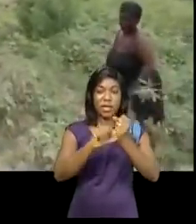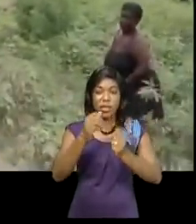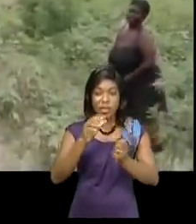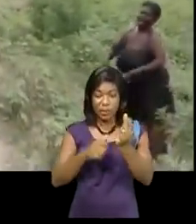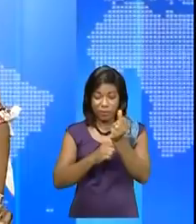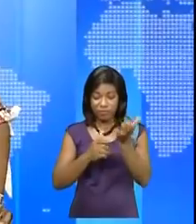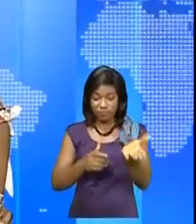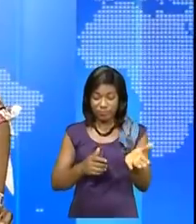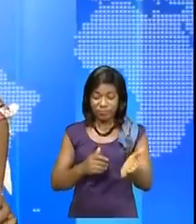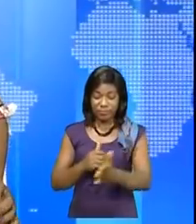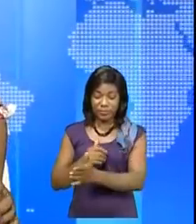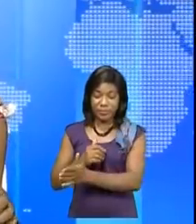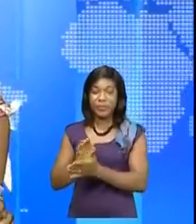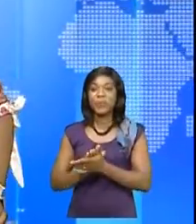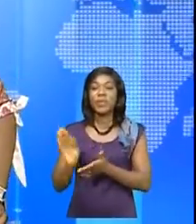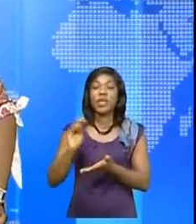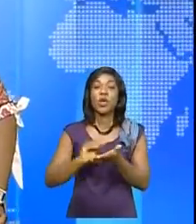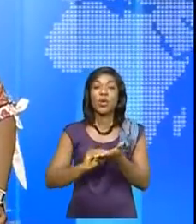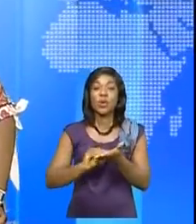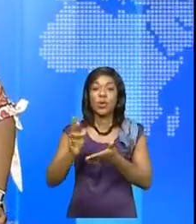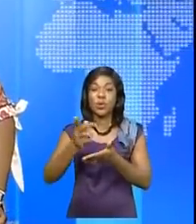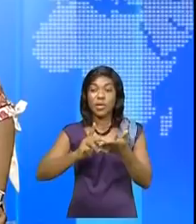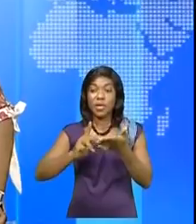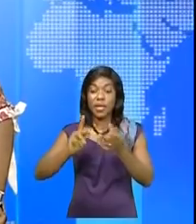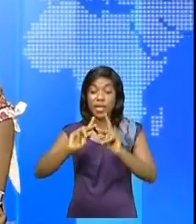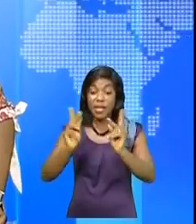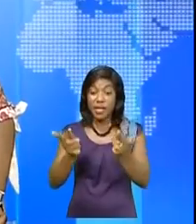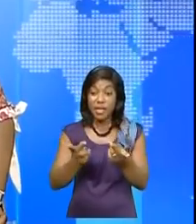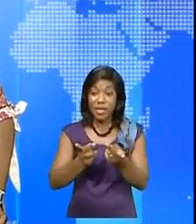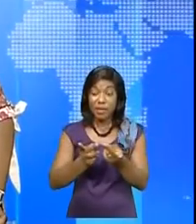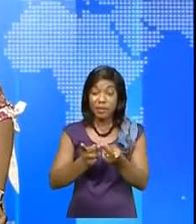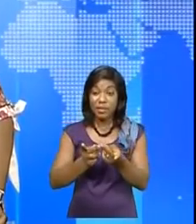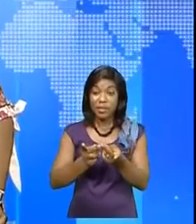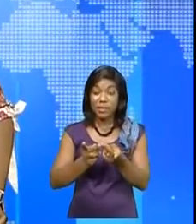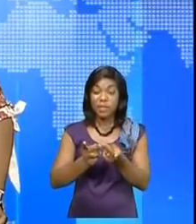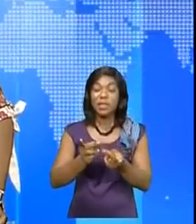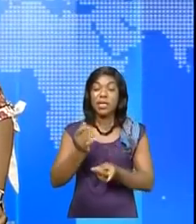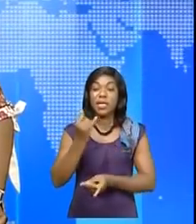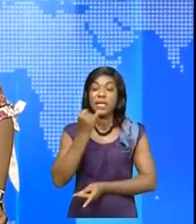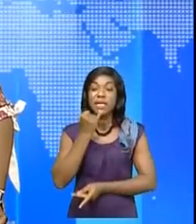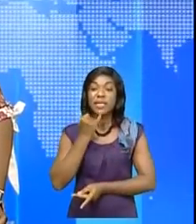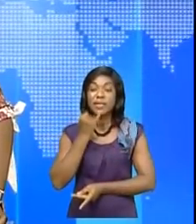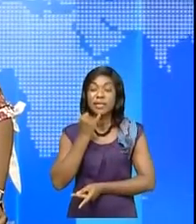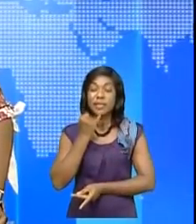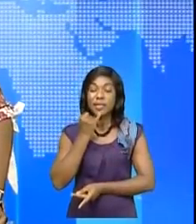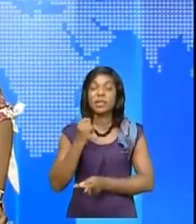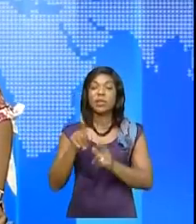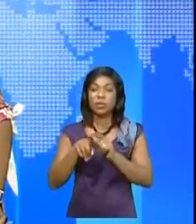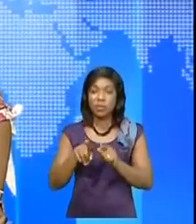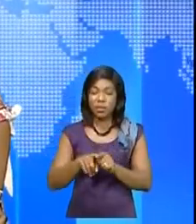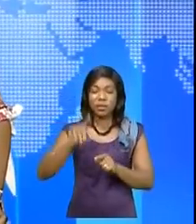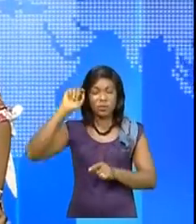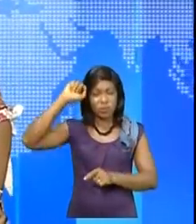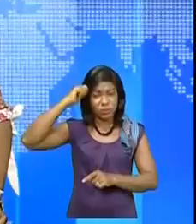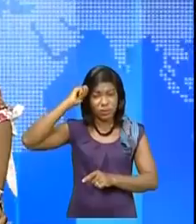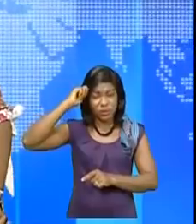'oeuvre. Et puis le parti l'homobiste unifié se souvient de Lugui Gizenga, le secrétaire permanent de ce parti,